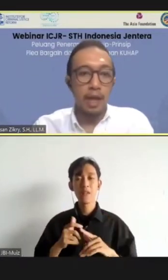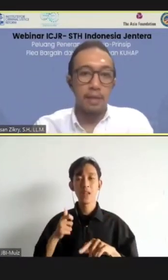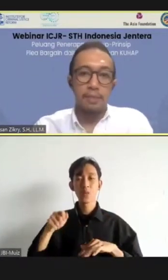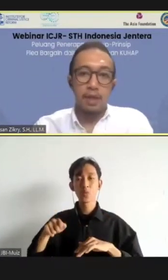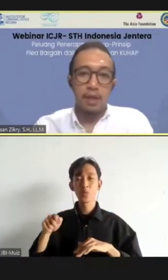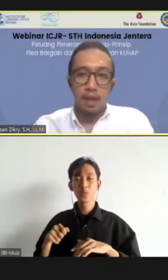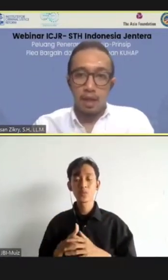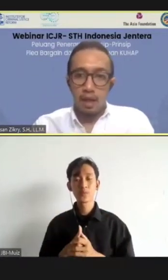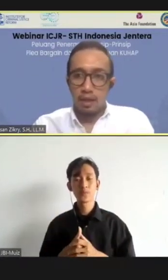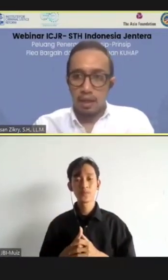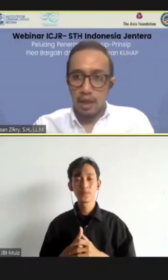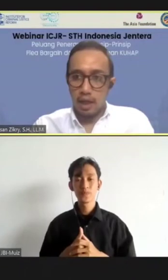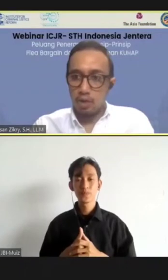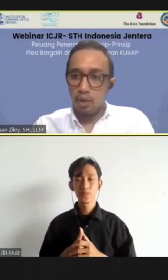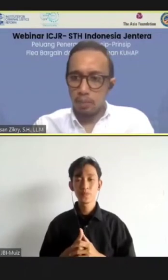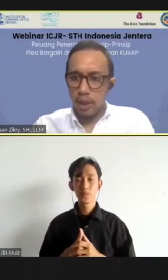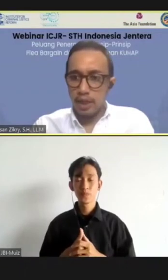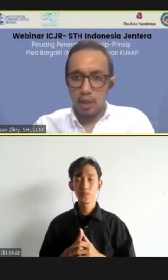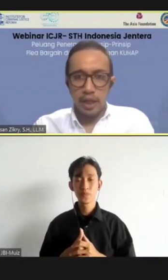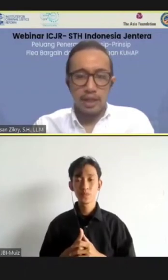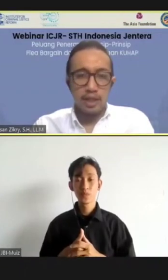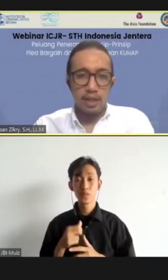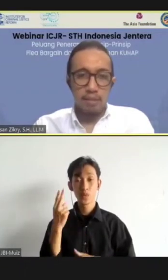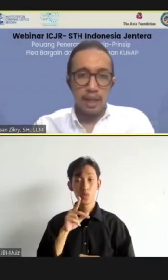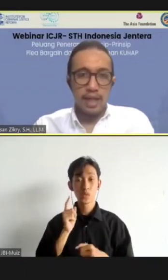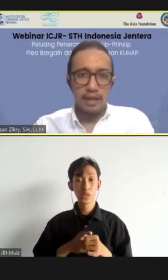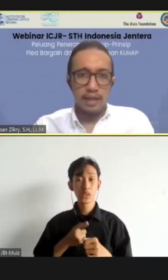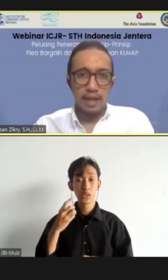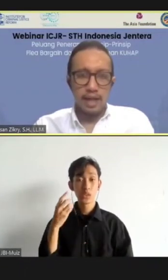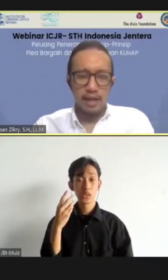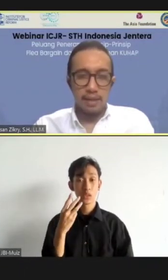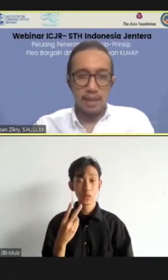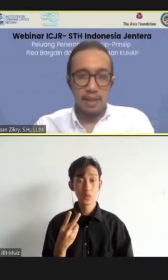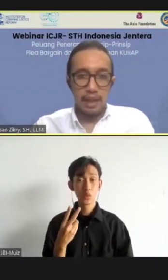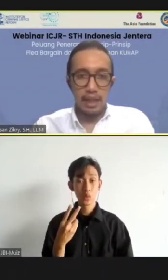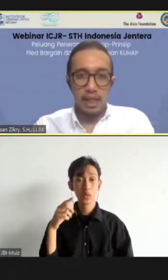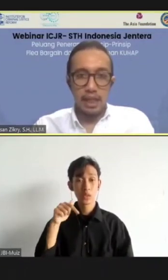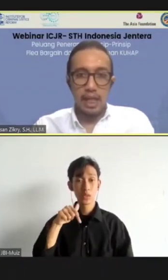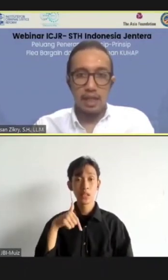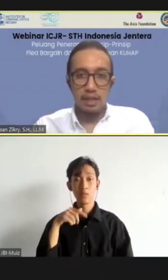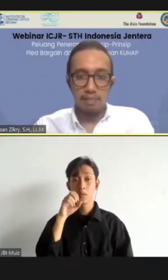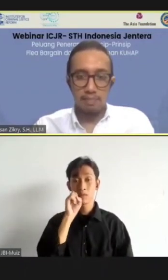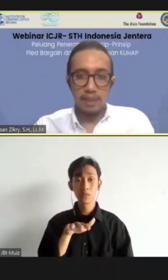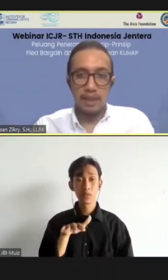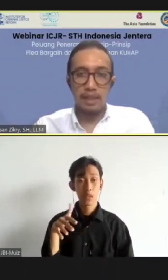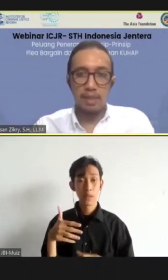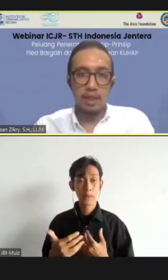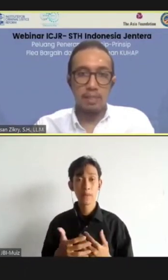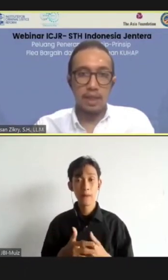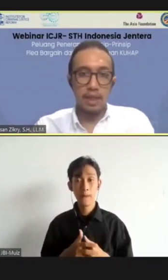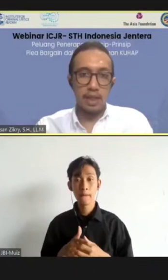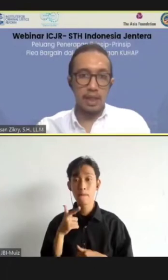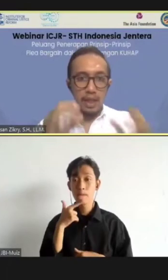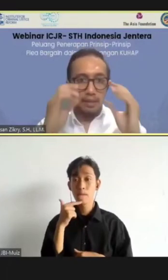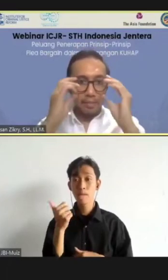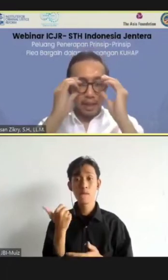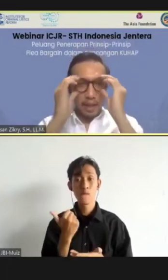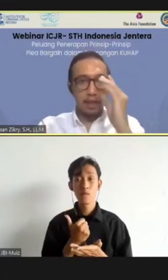Nah, untuk poin yang kedua ini, maka yang saya ingin tekankan adalah penting sebenarnya